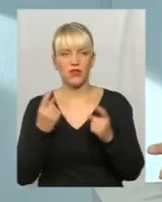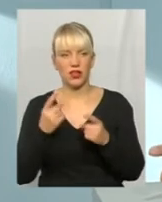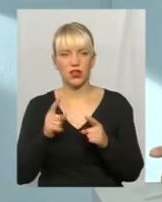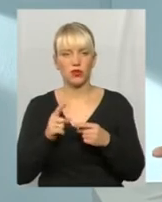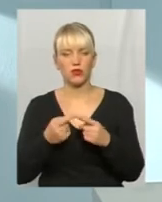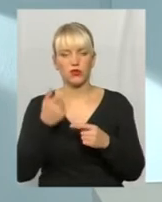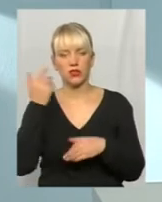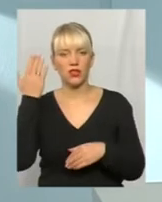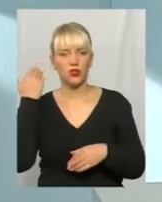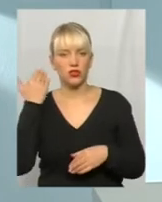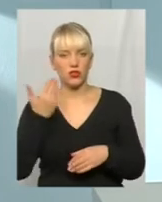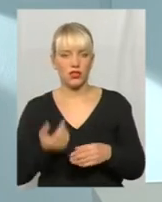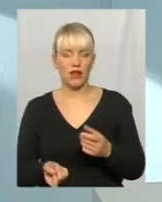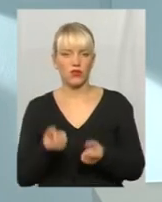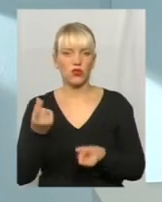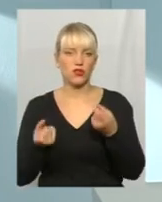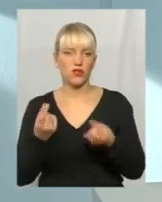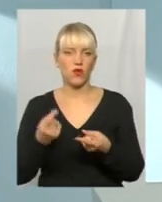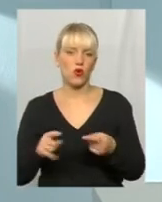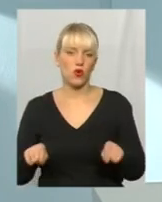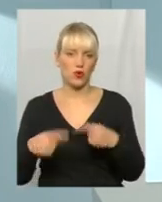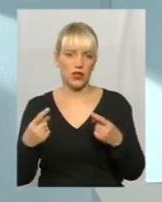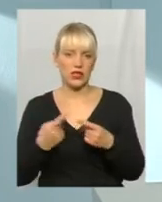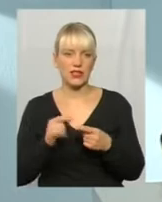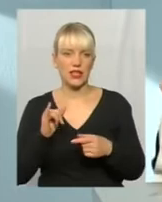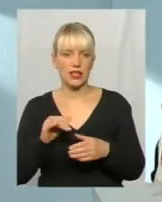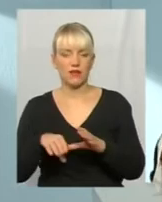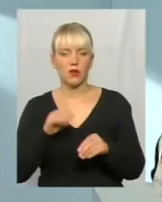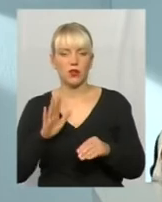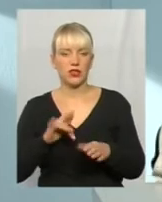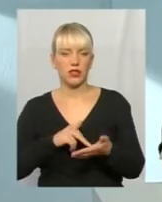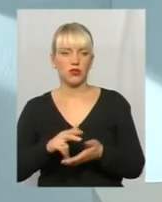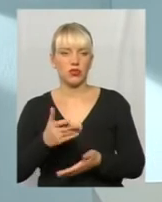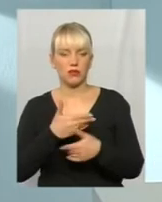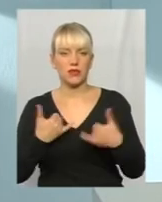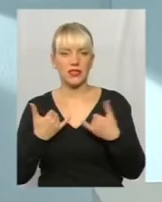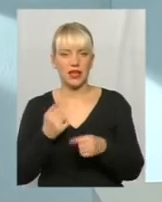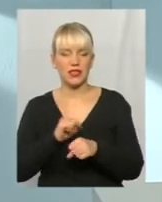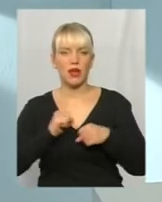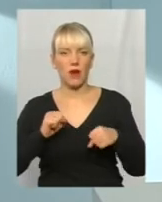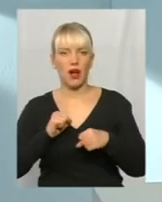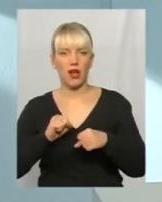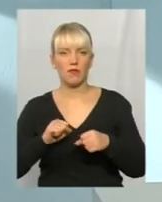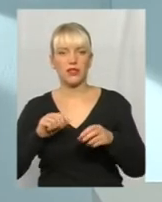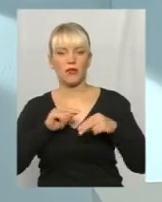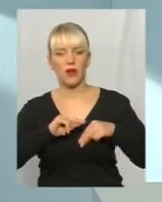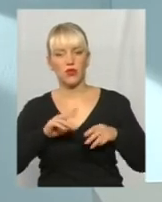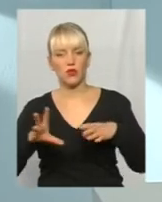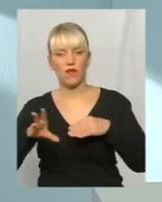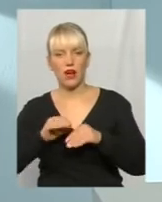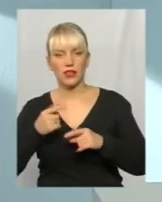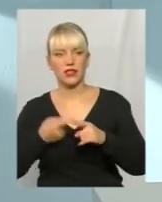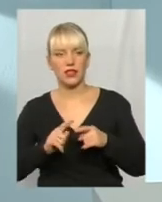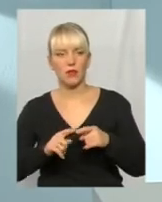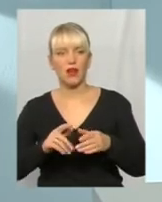нещодавно стали створювати, стільки вибори пройшли. Ми зараз намагаємось працювати з ними в режимі такому